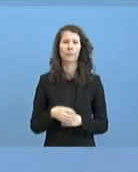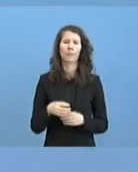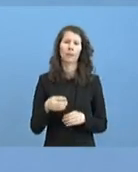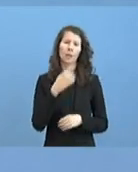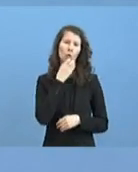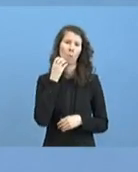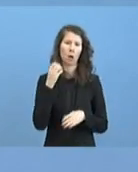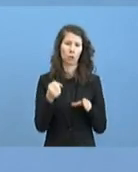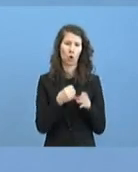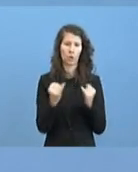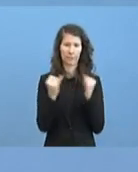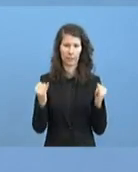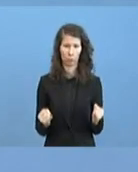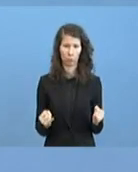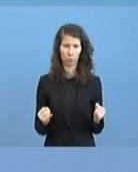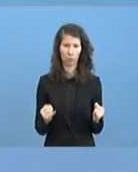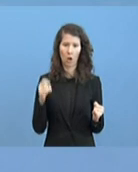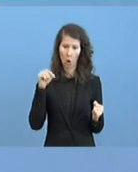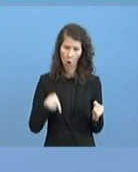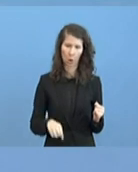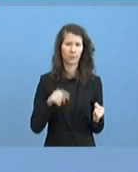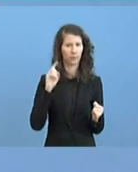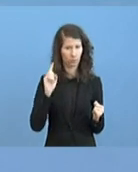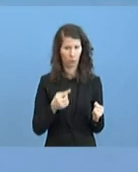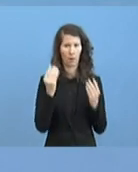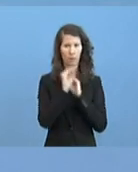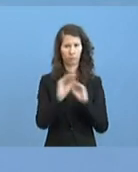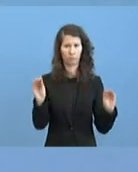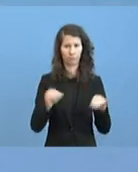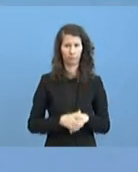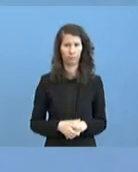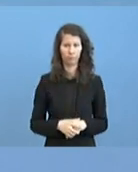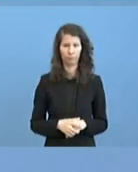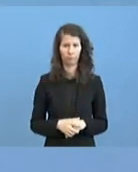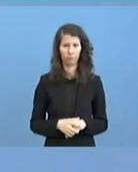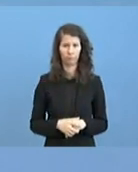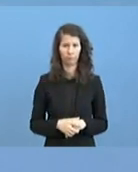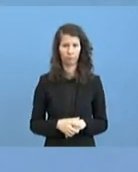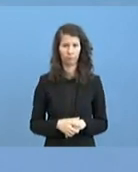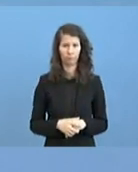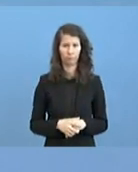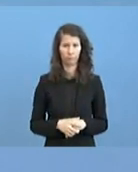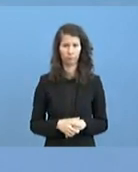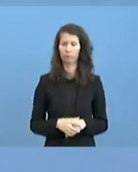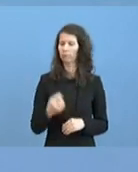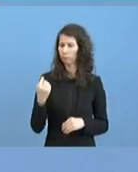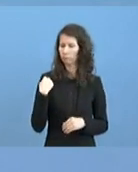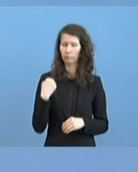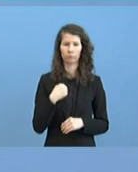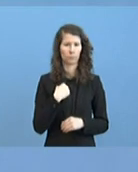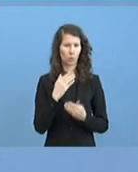das hat sich auch heute noch mal zu diesem Aspekt geäußert. Ich hatte ja auch schon erwähnt, dass